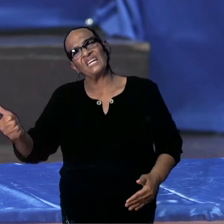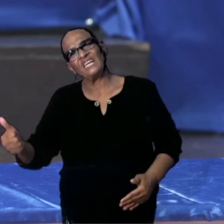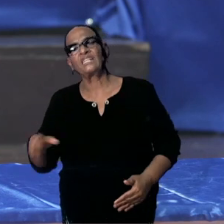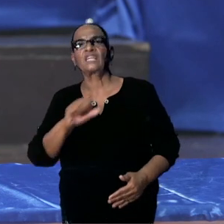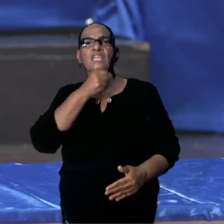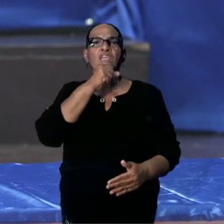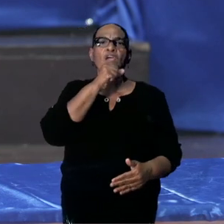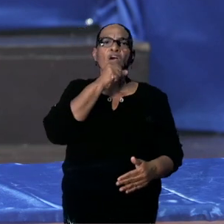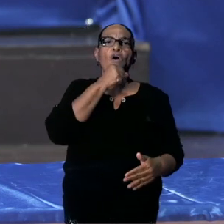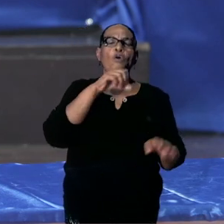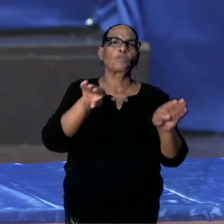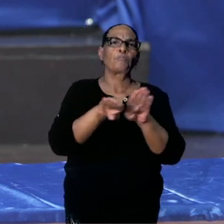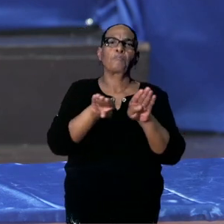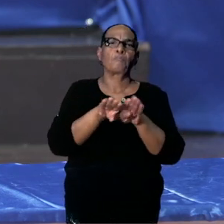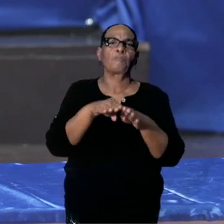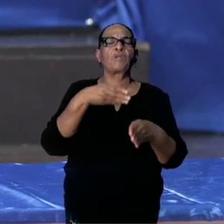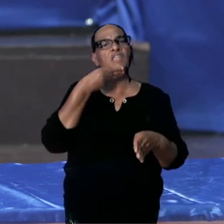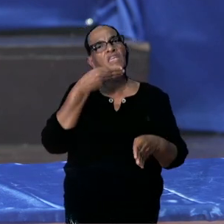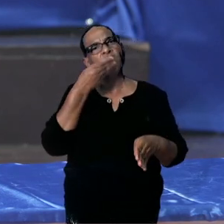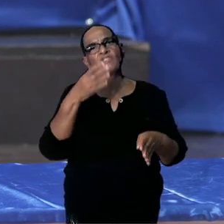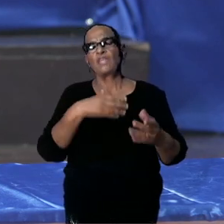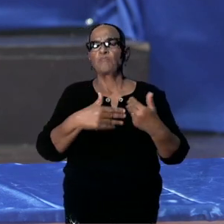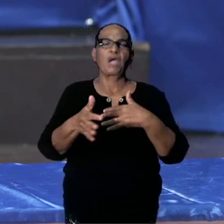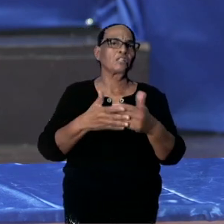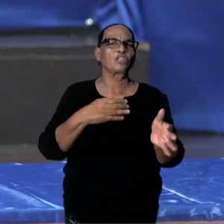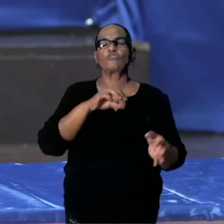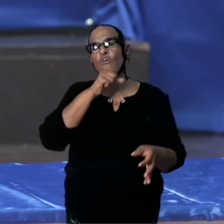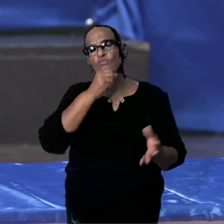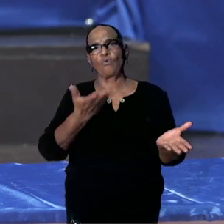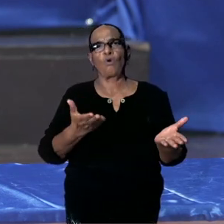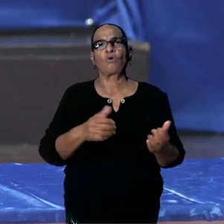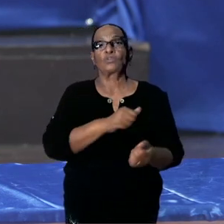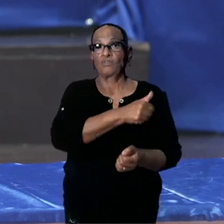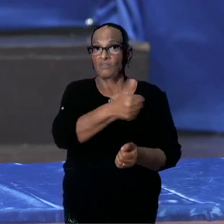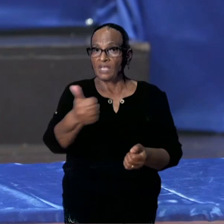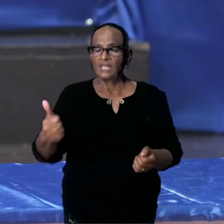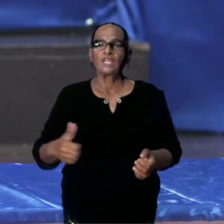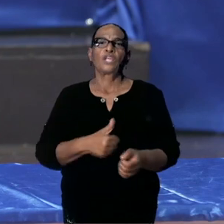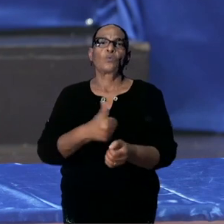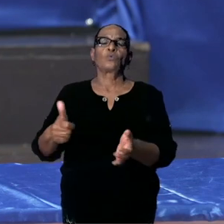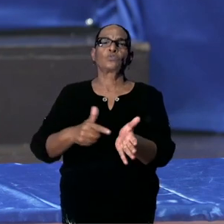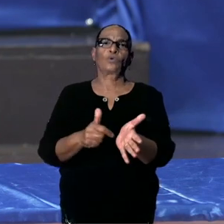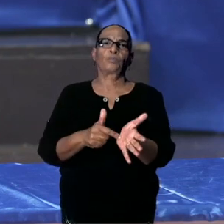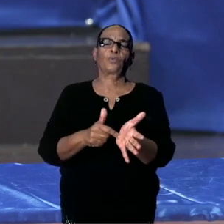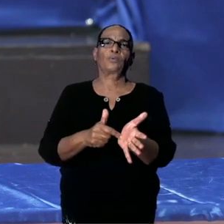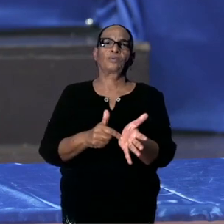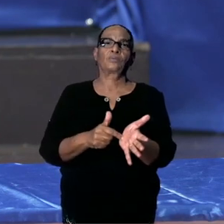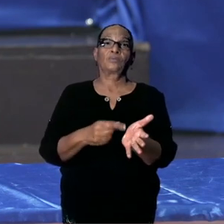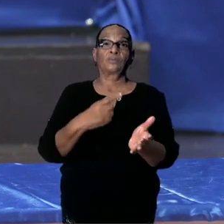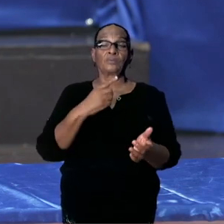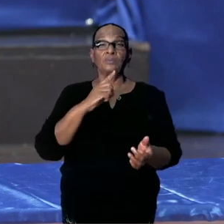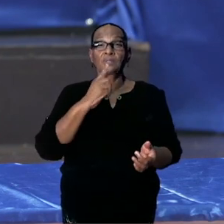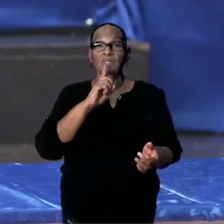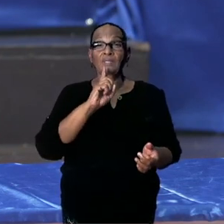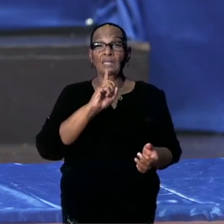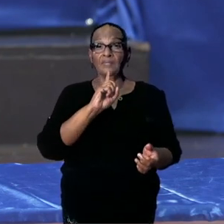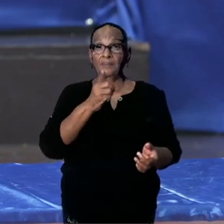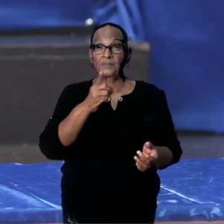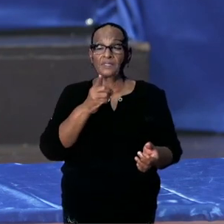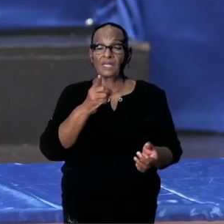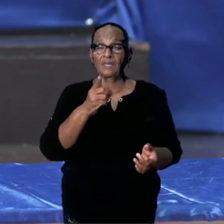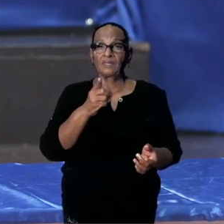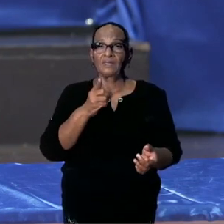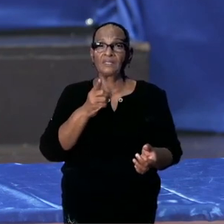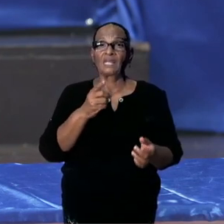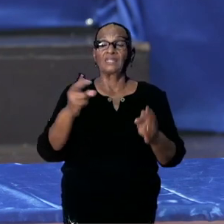En dat is wel een hele belangrijke doorbraak voor dit vaccin, omdat dit betekent, zoals internationaal gezien